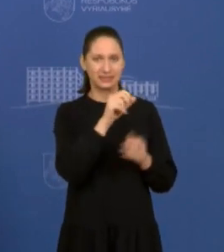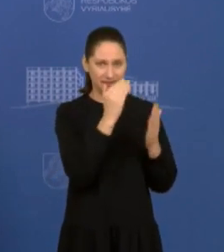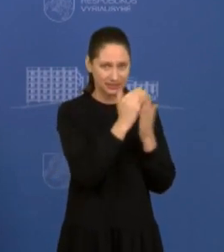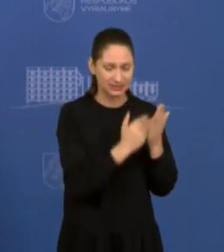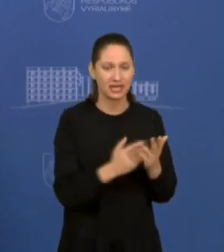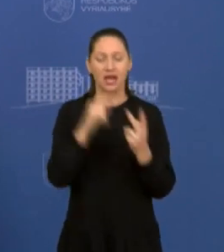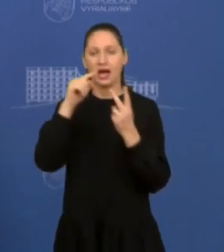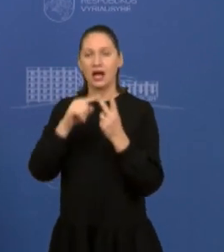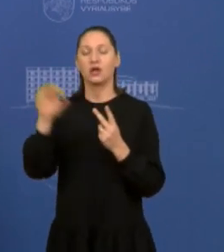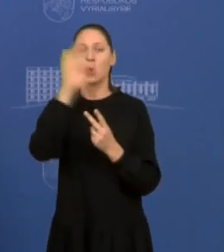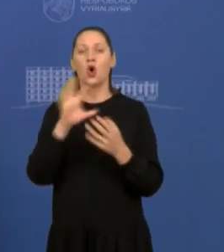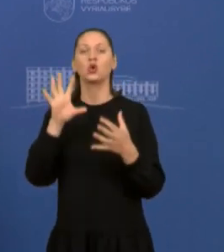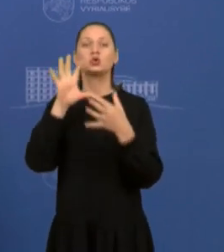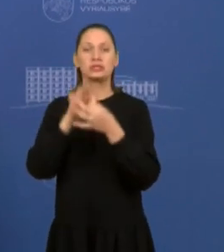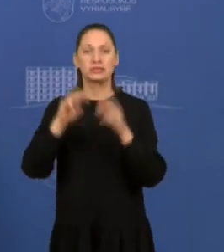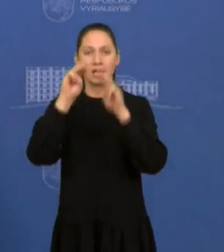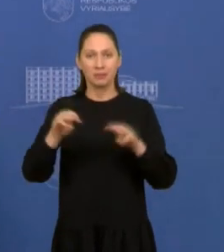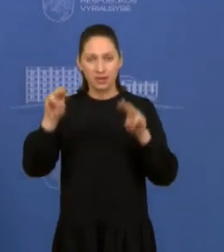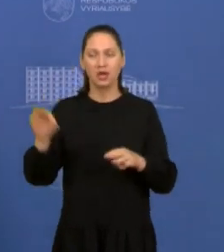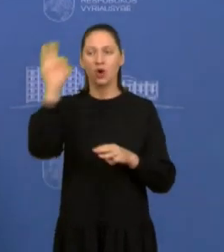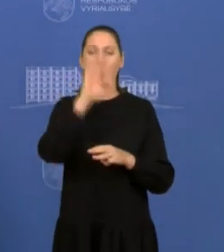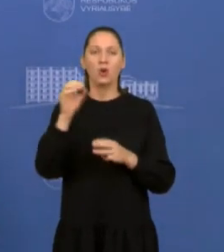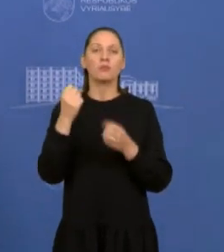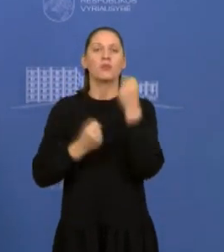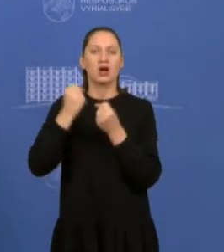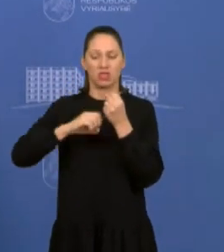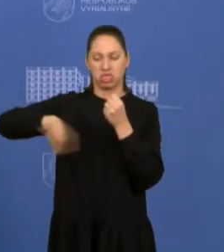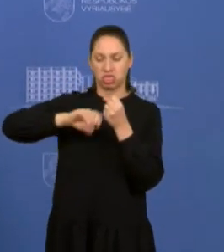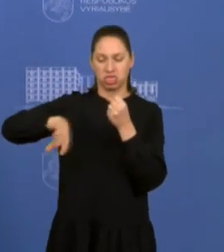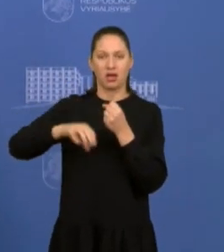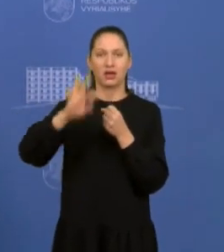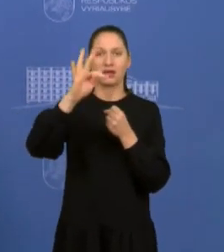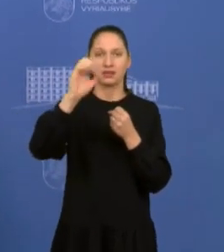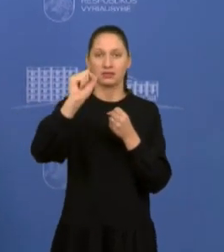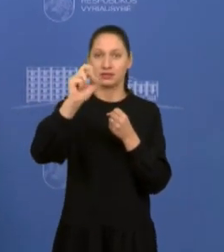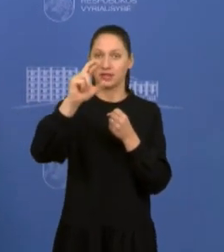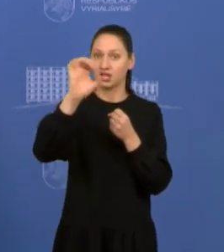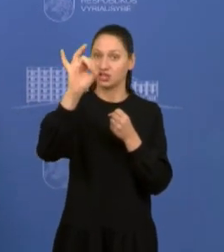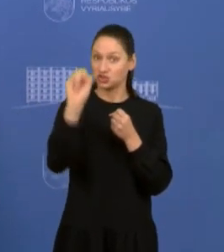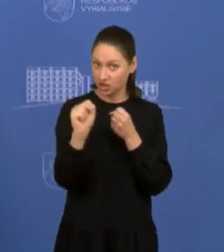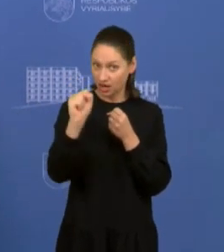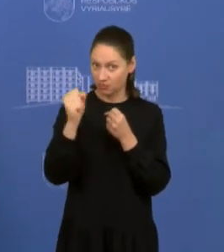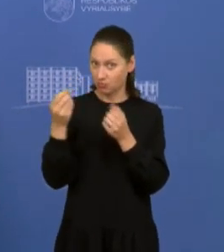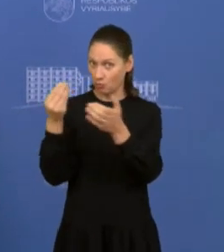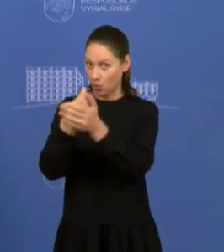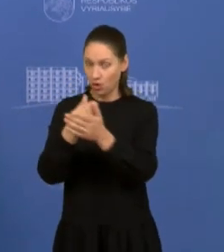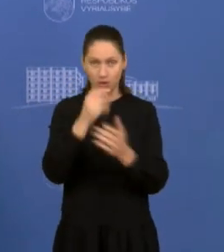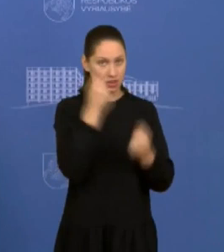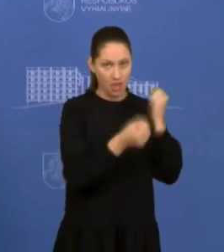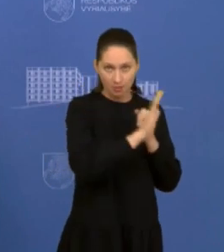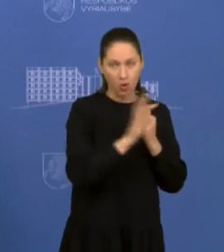ministerija keičiant automobilių taršos mokesčių. Pabrėžiu, taršos mokesčio, ne automobilio mokesčio.